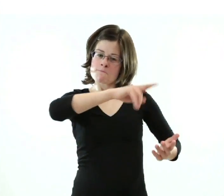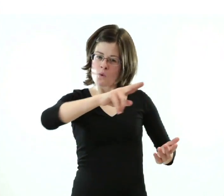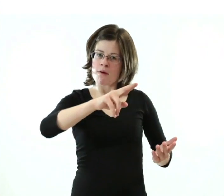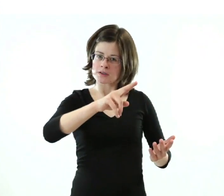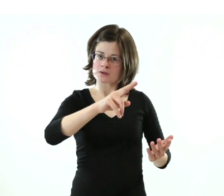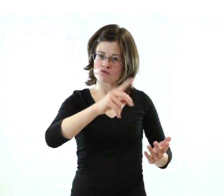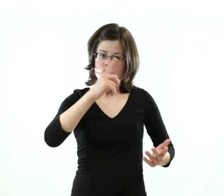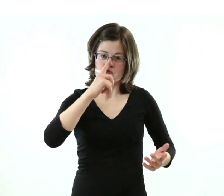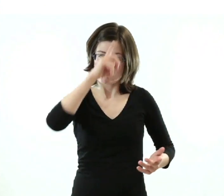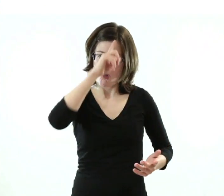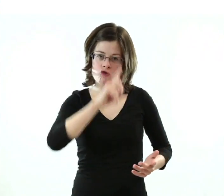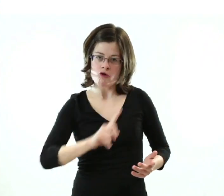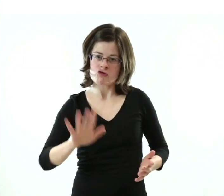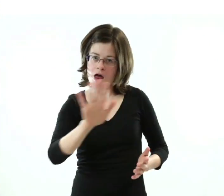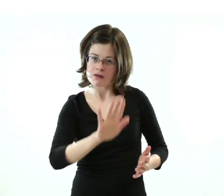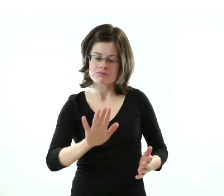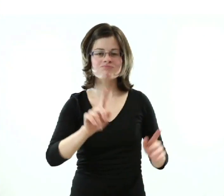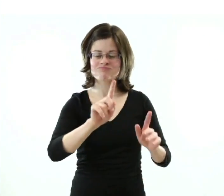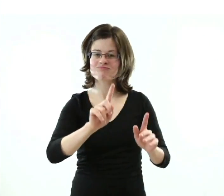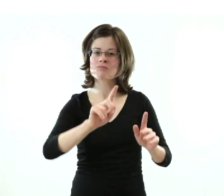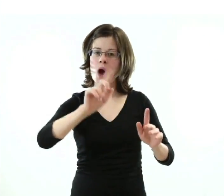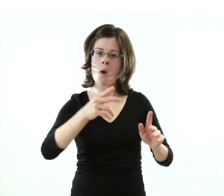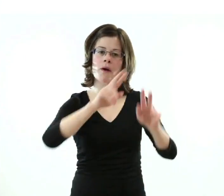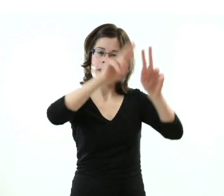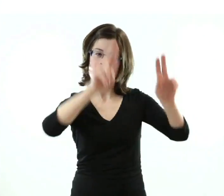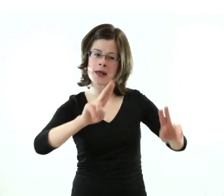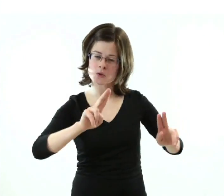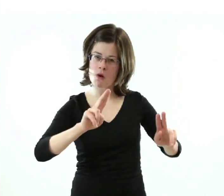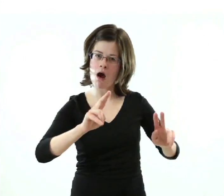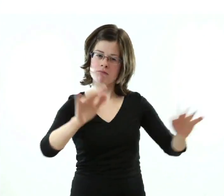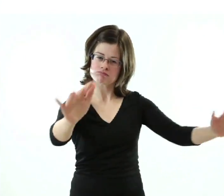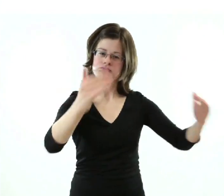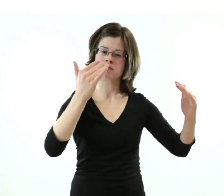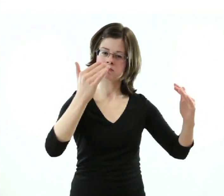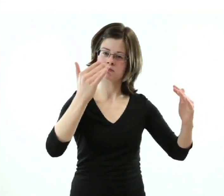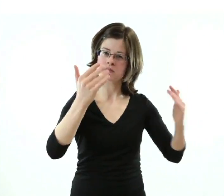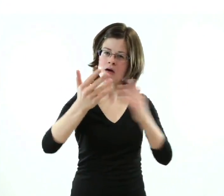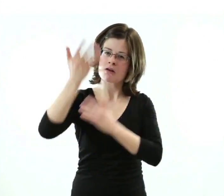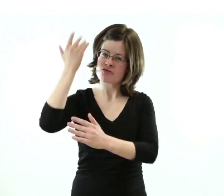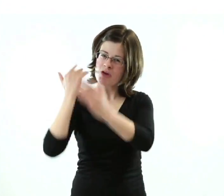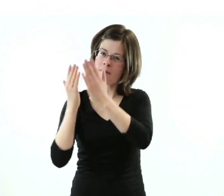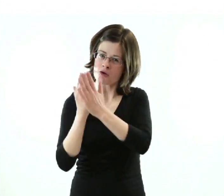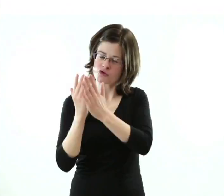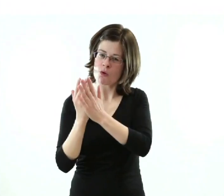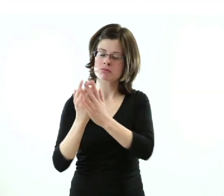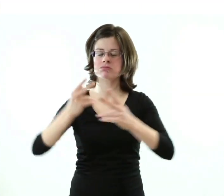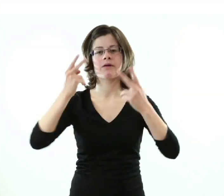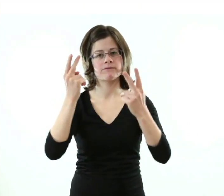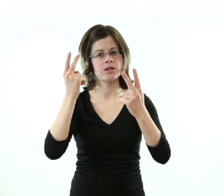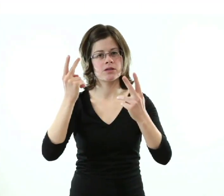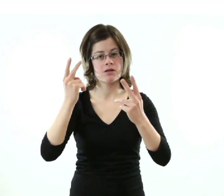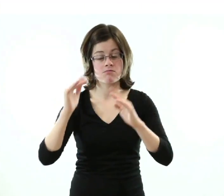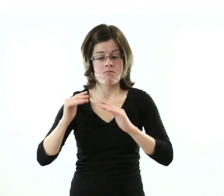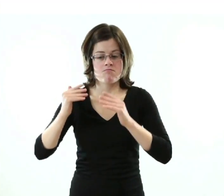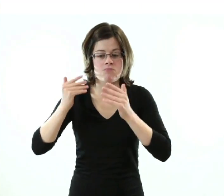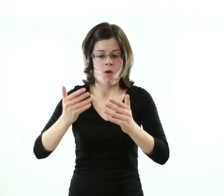Die Buchmesse ist eine Messe, die internationale Ausstrahlung hat, seit vielen Jahrzehnten, auch über die Wände hinweg, ist sie